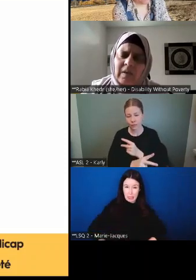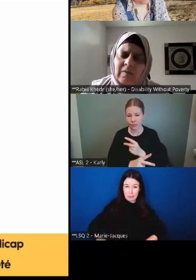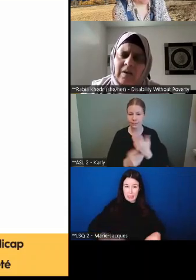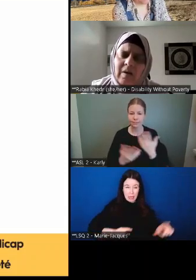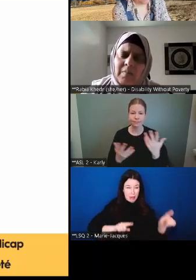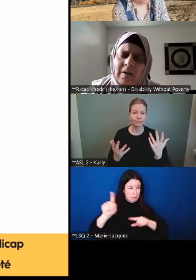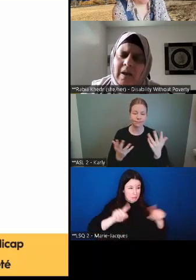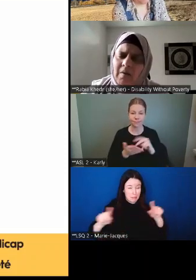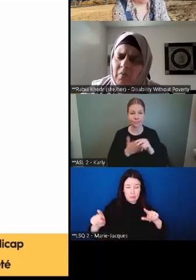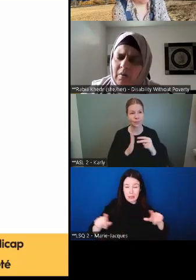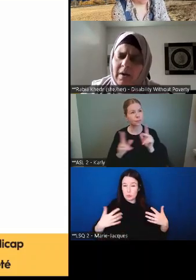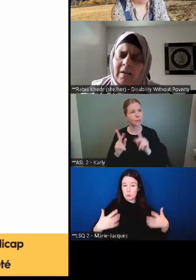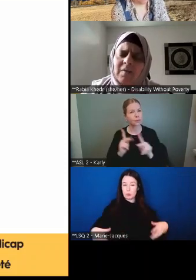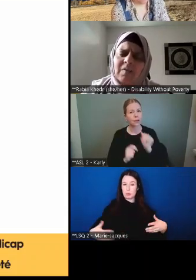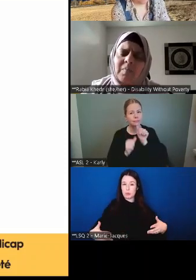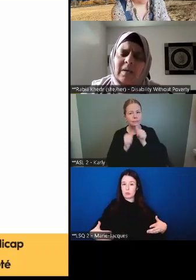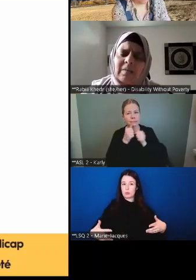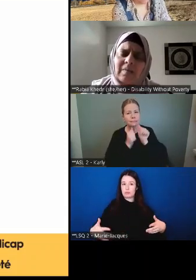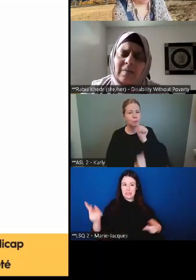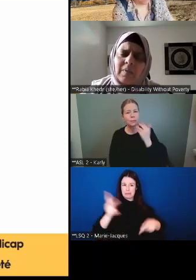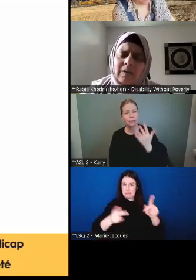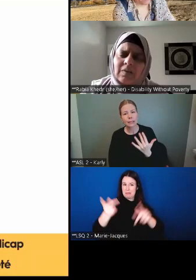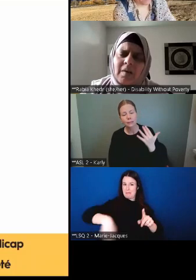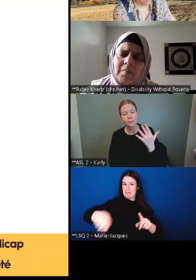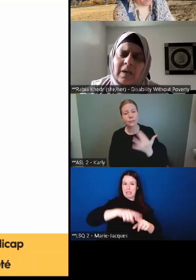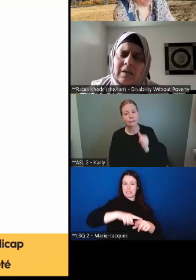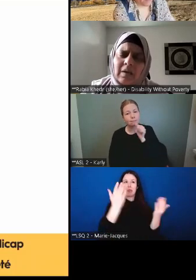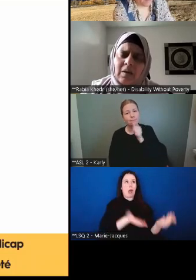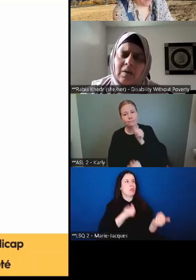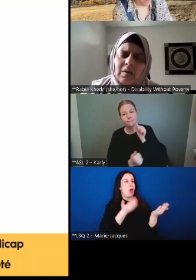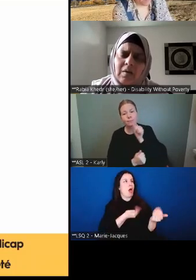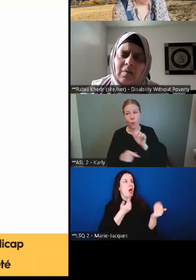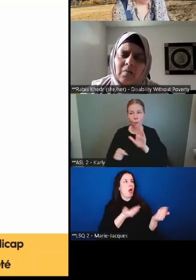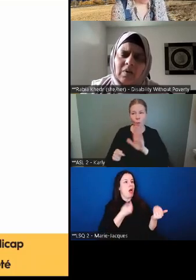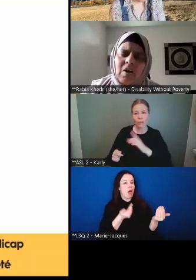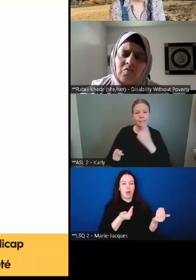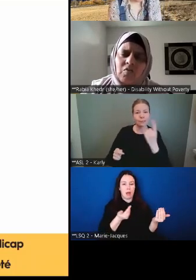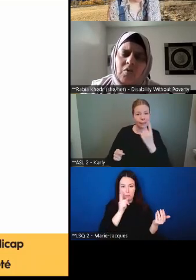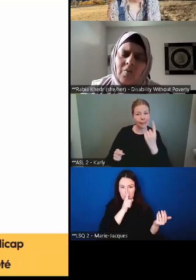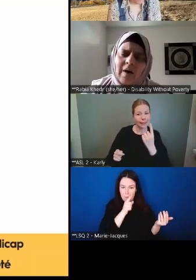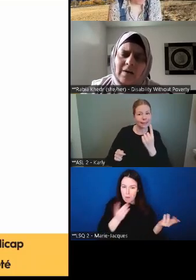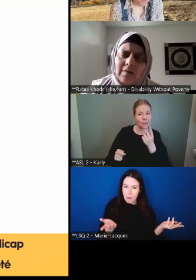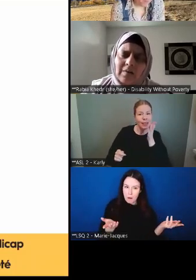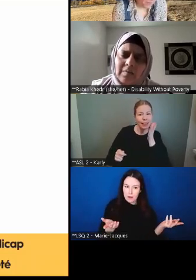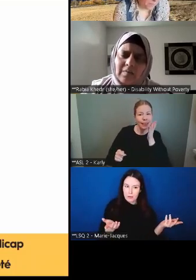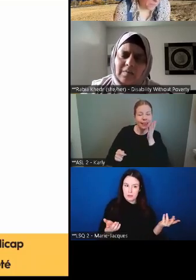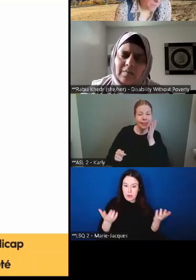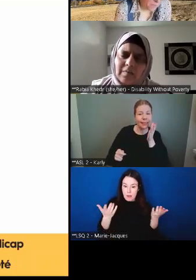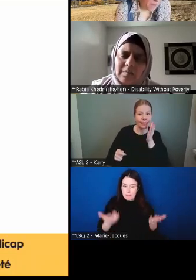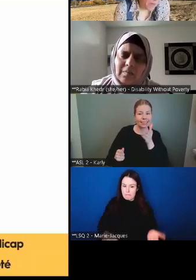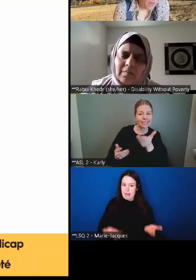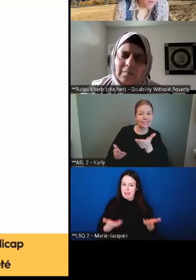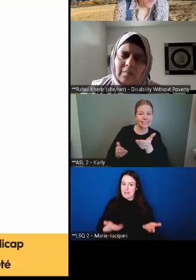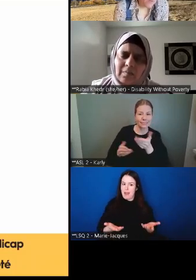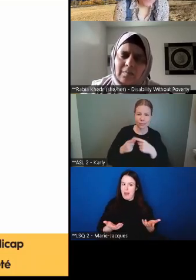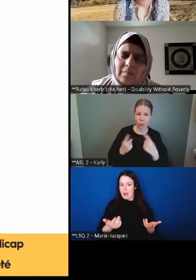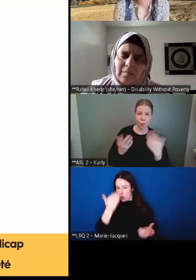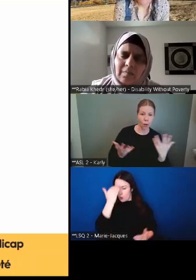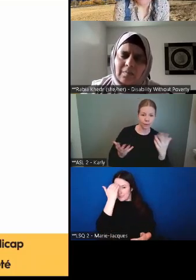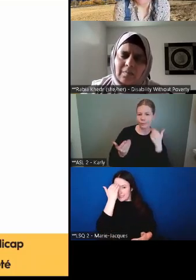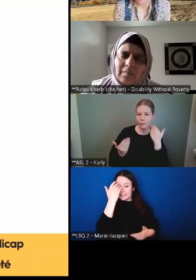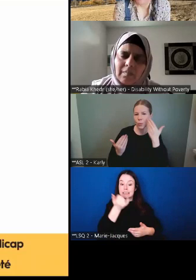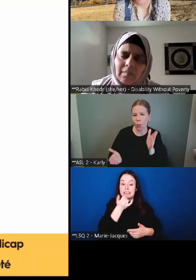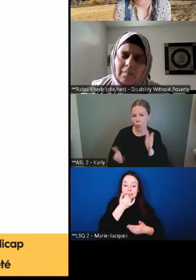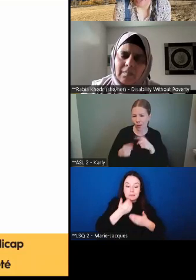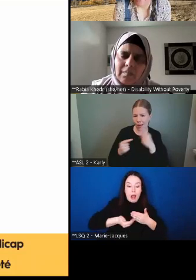et ils ne peuvent tout simplement pas attendre. Alors, maintenant que nous anticipons quelque chose, nous ne savons tout simplement